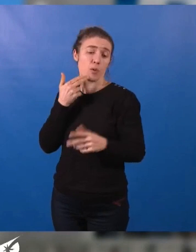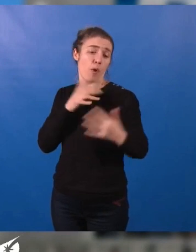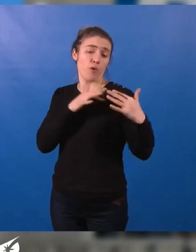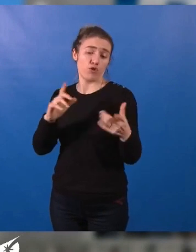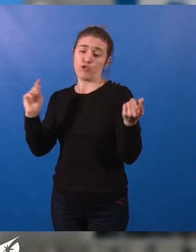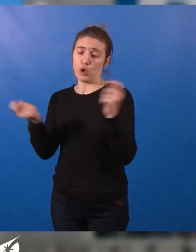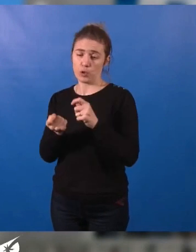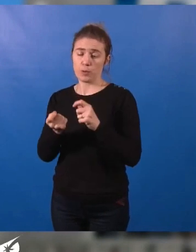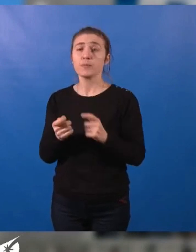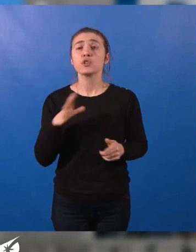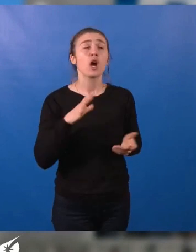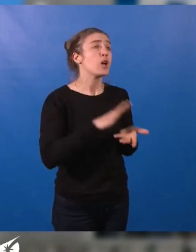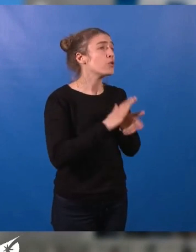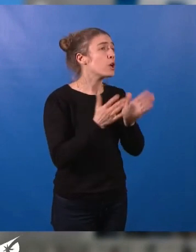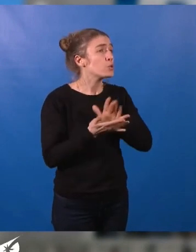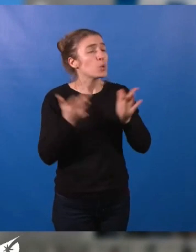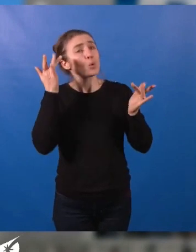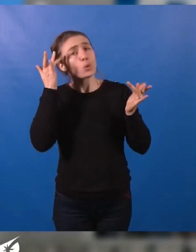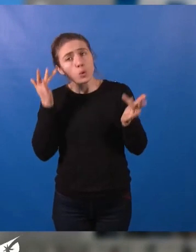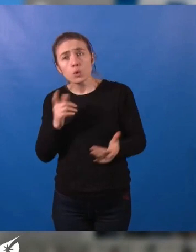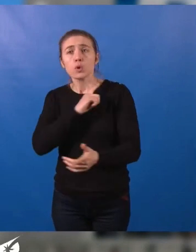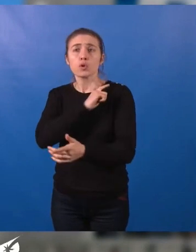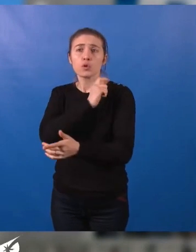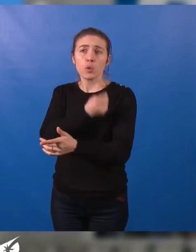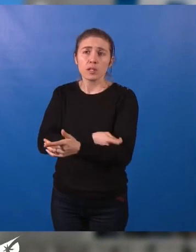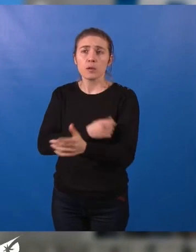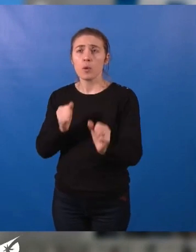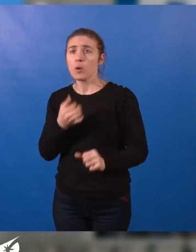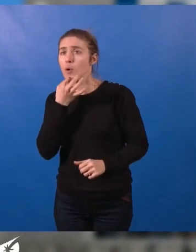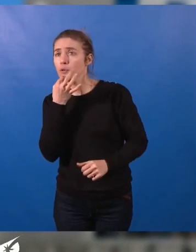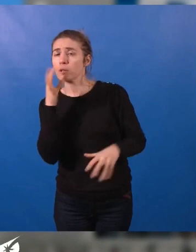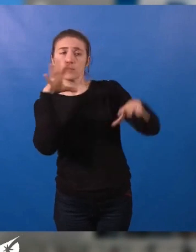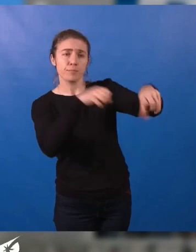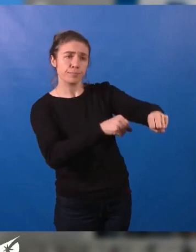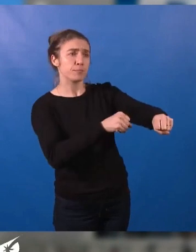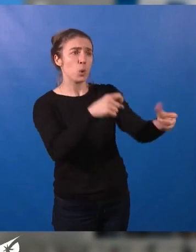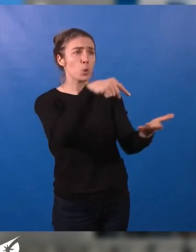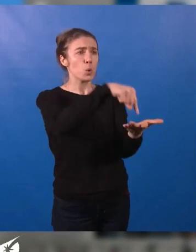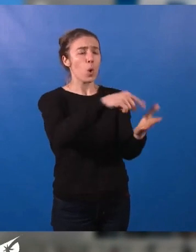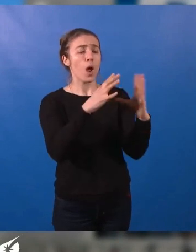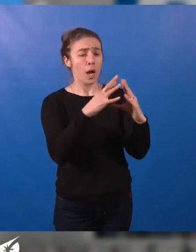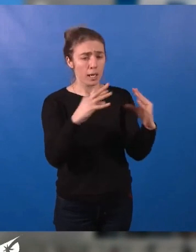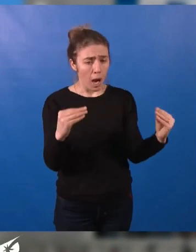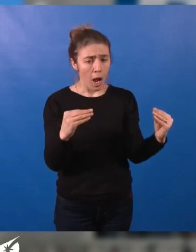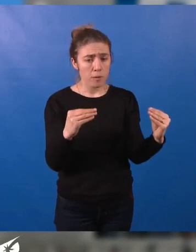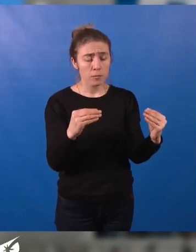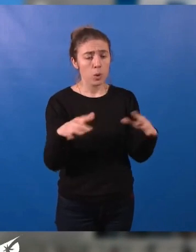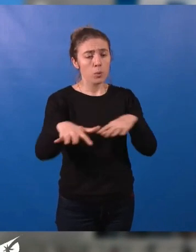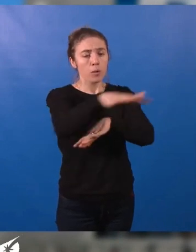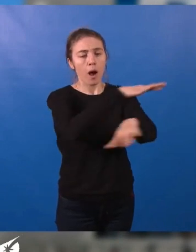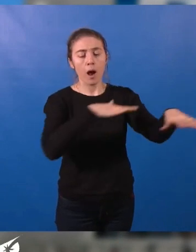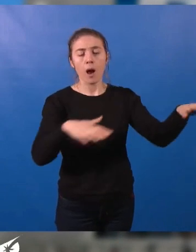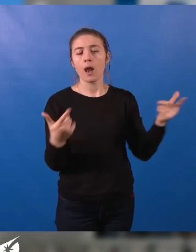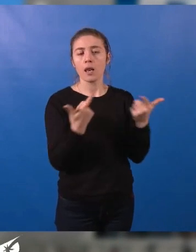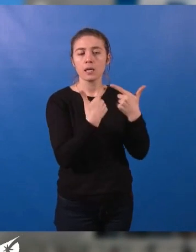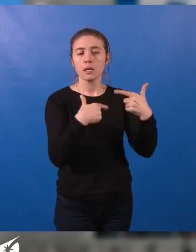associations culturelles ou sportives pourront s'emparer de la tranquillité de ce lieu et des espaces qu'elle offre et nous pourrons y